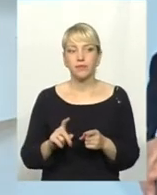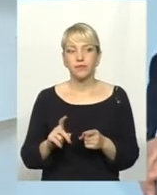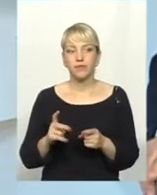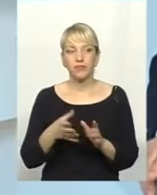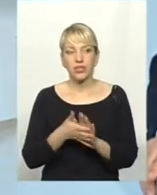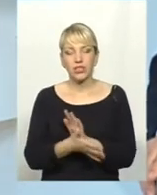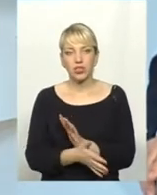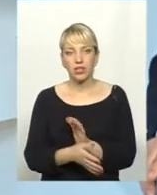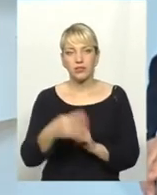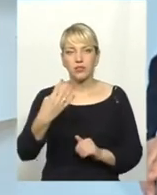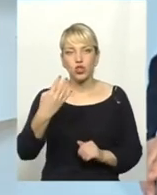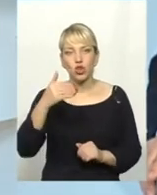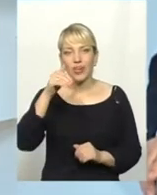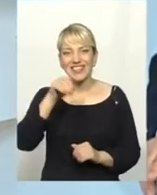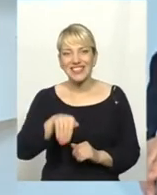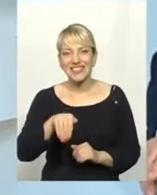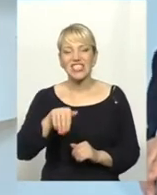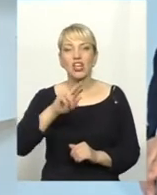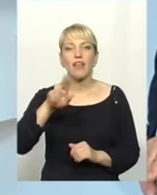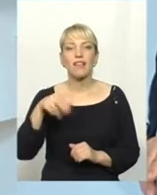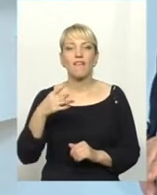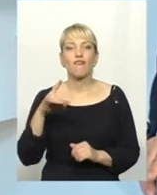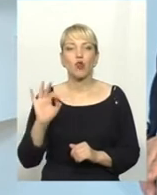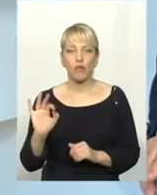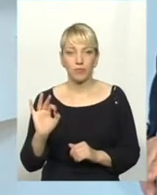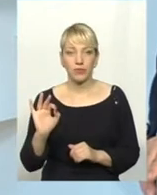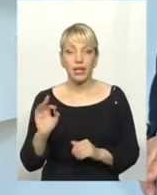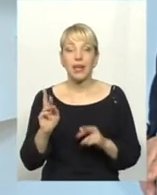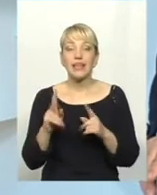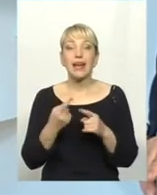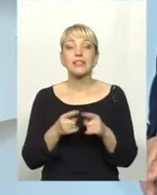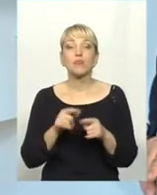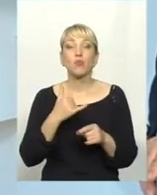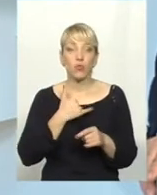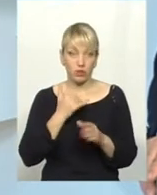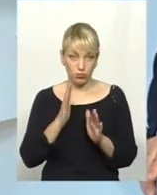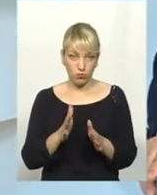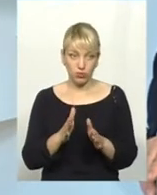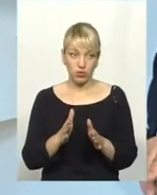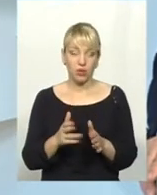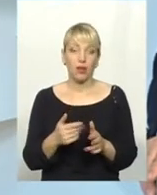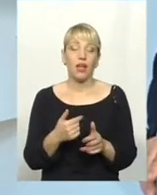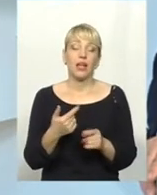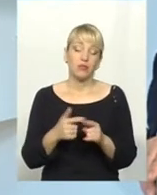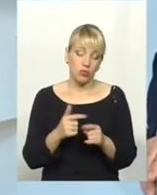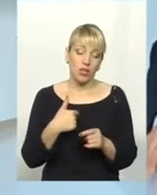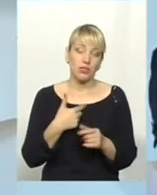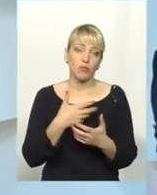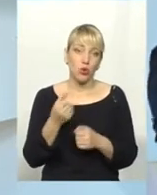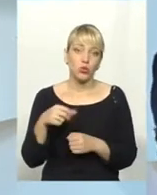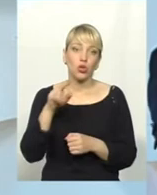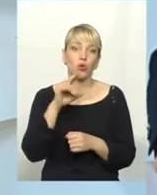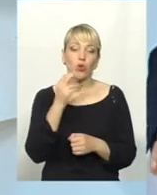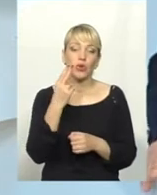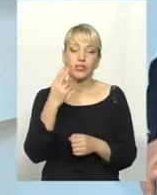витрачається до 40 тисяч євро. Як це буде в нас? В нас беруть таких, як я, там, професорів, доцентів, кажуть,